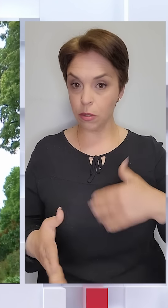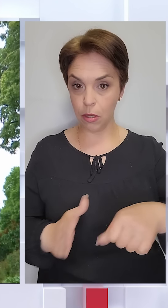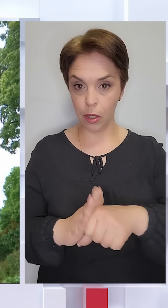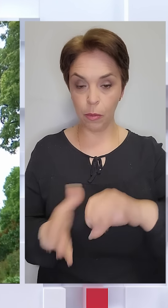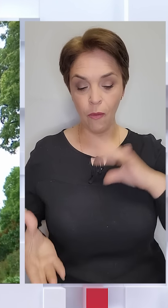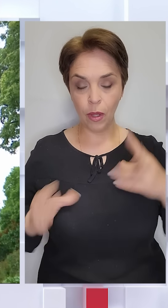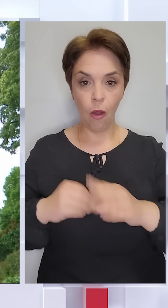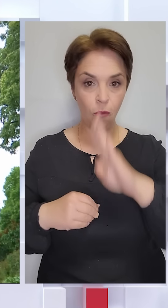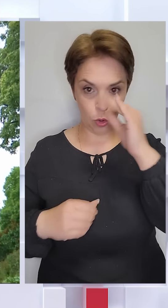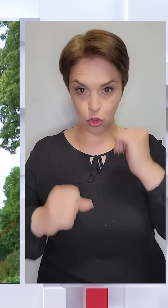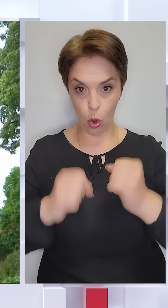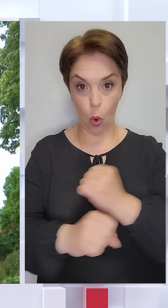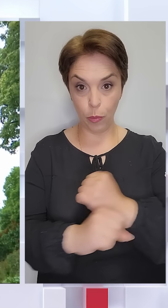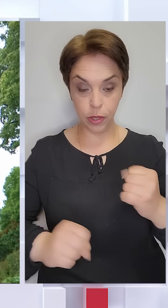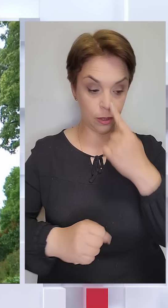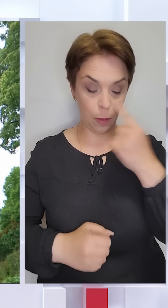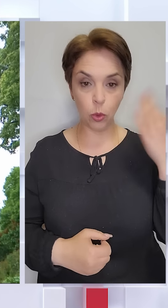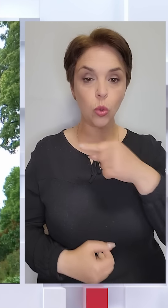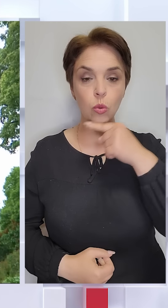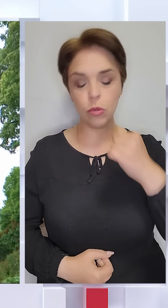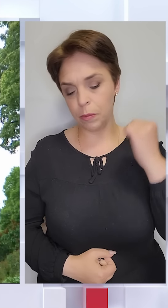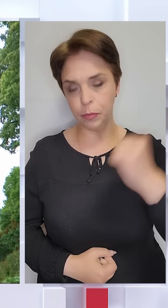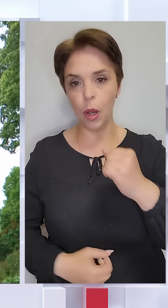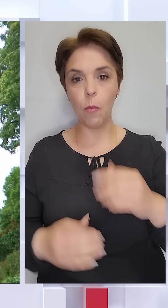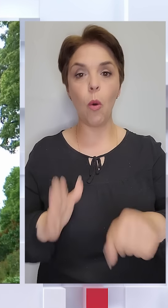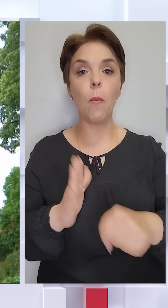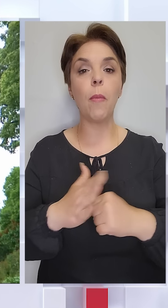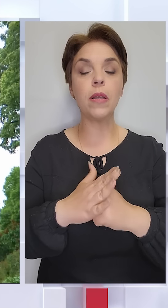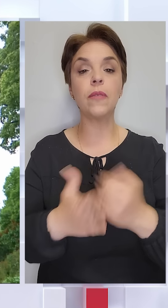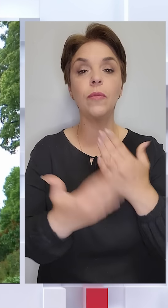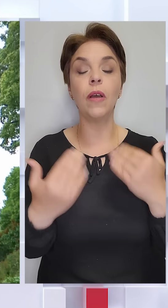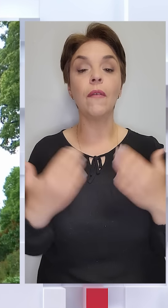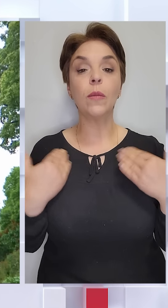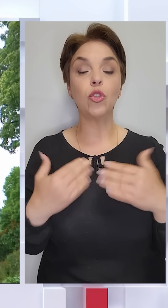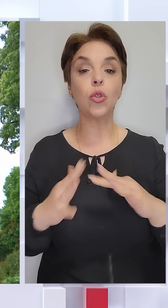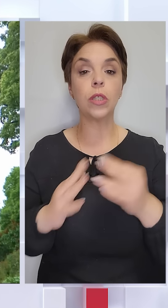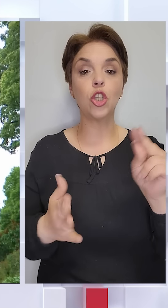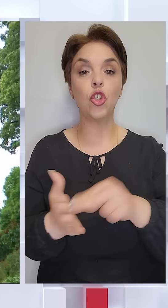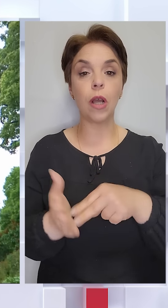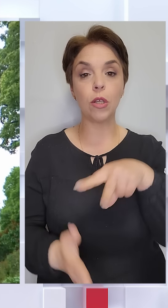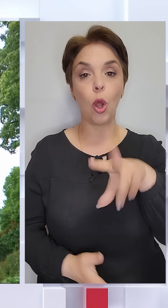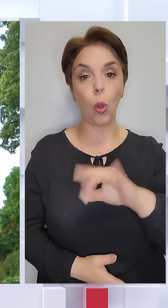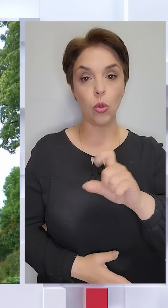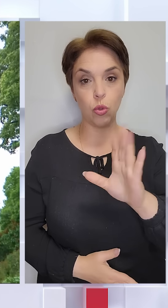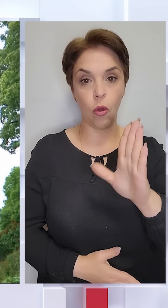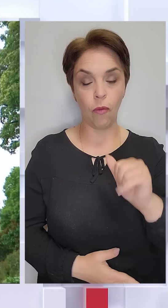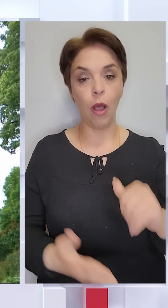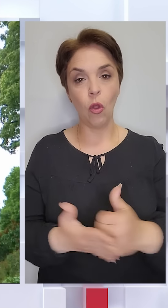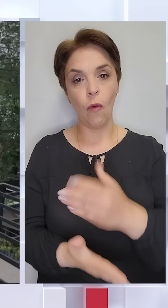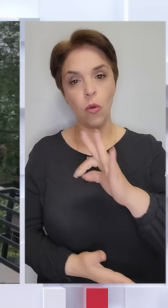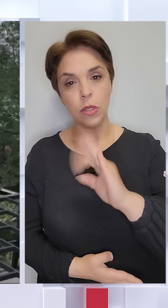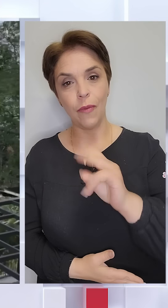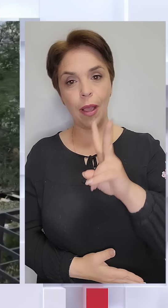внаслідок ворожих обстрілів. Напередодні росіяни вдарили по базі відпочинку у селі Черкаська Лозова, накрили вогнем села Новосинове та